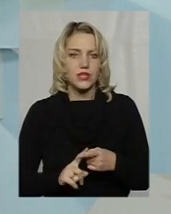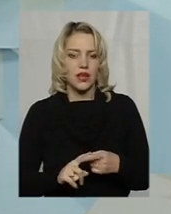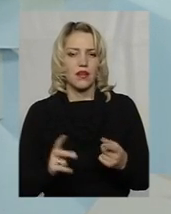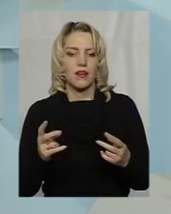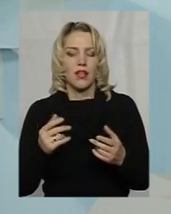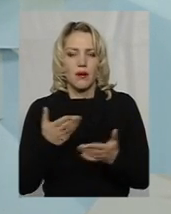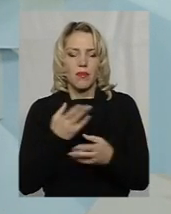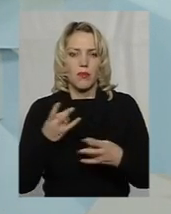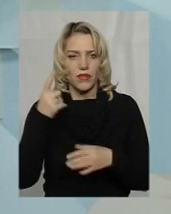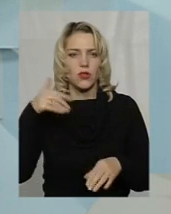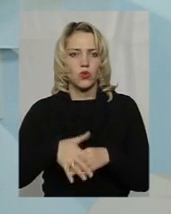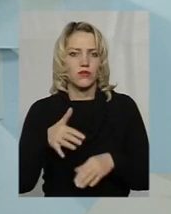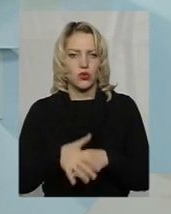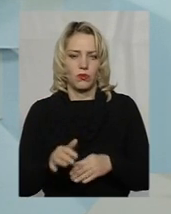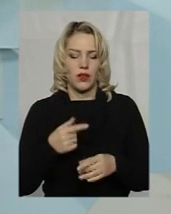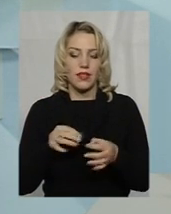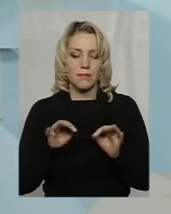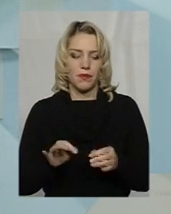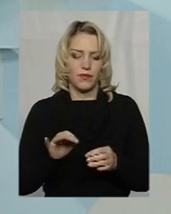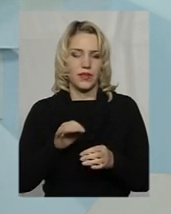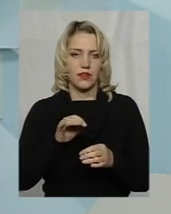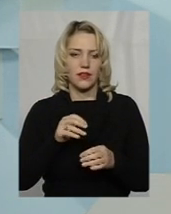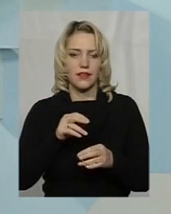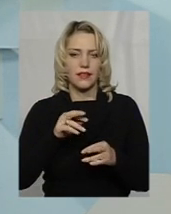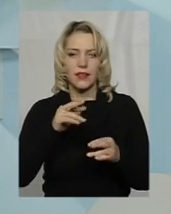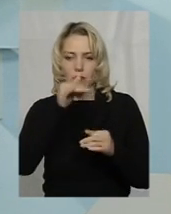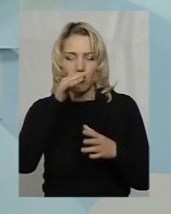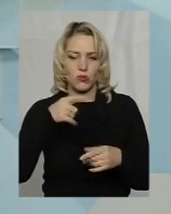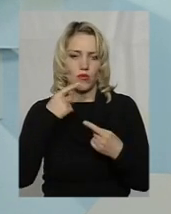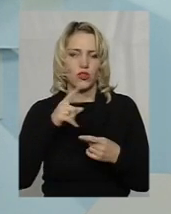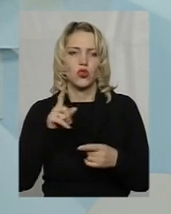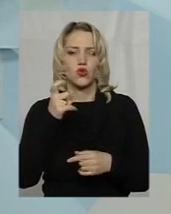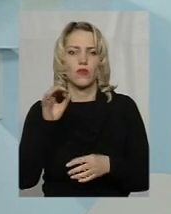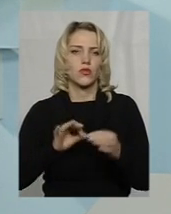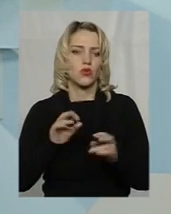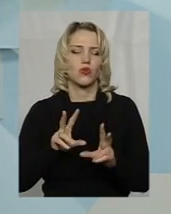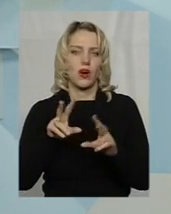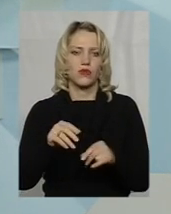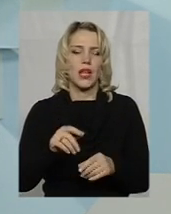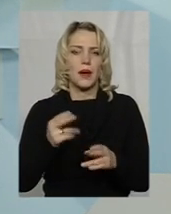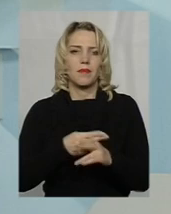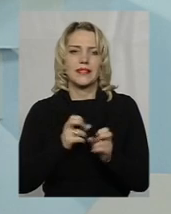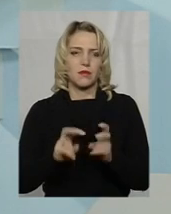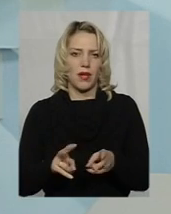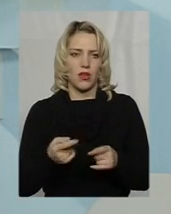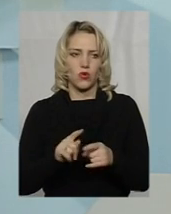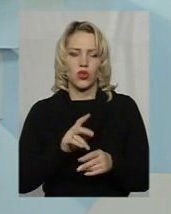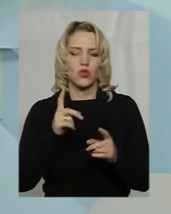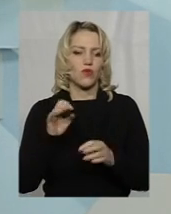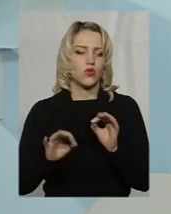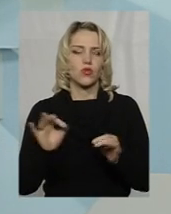І, насправді, дуже неправильно говорити, що хтось може гарантувати 100% безпеку, чи що 100% нічого не